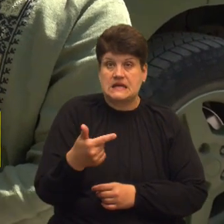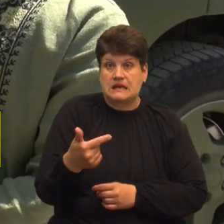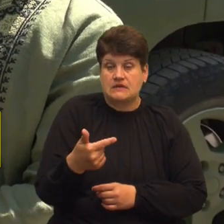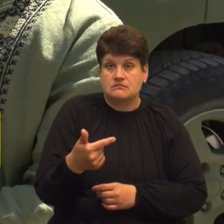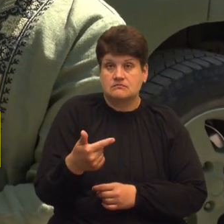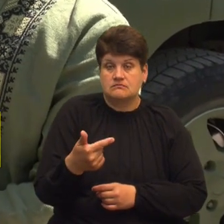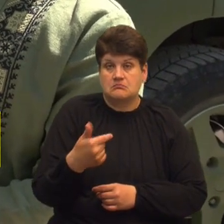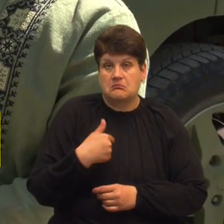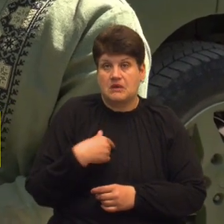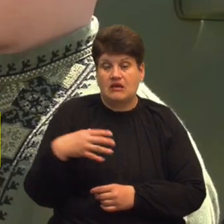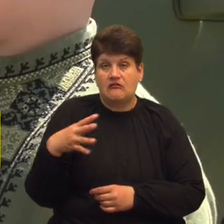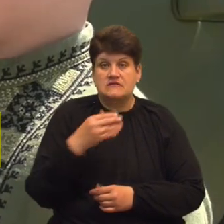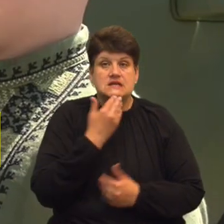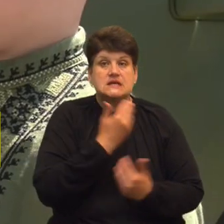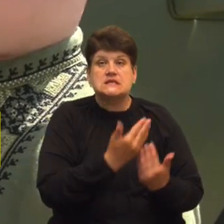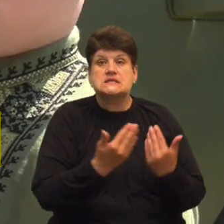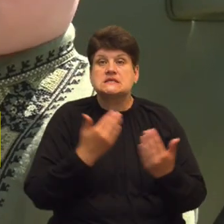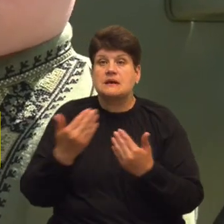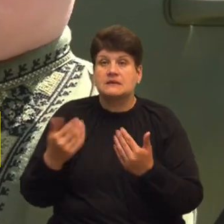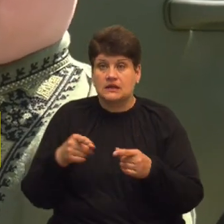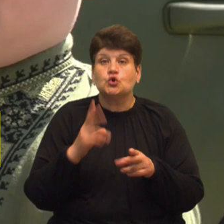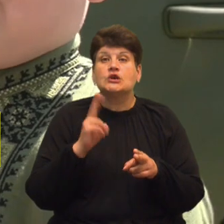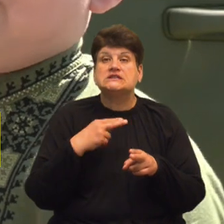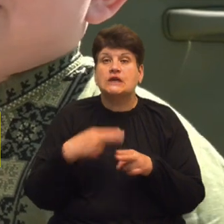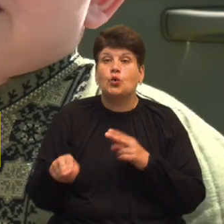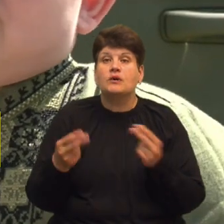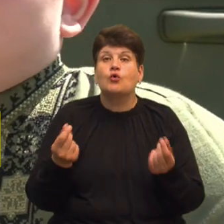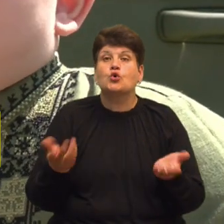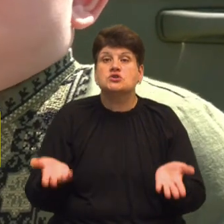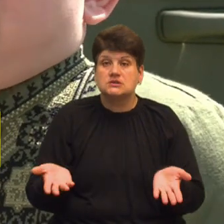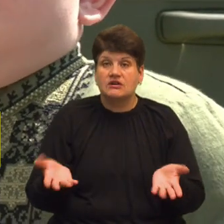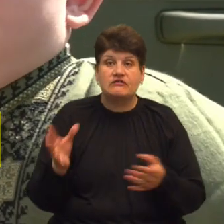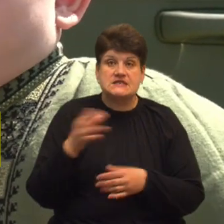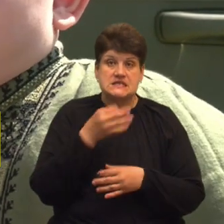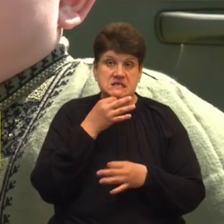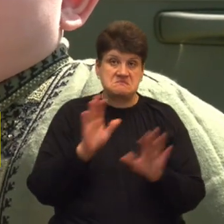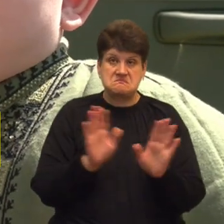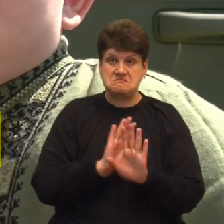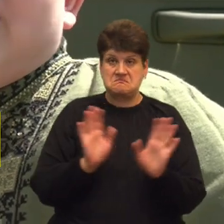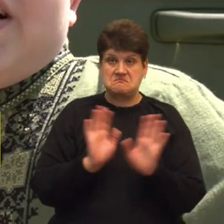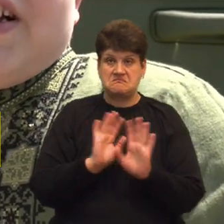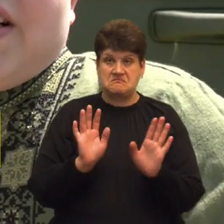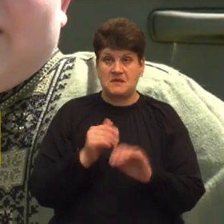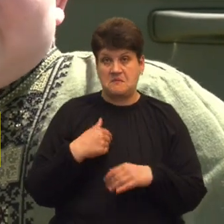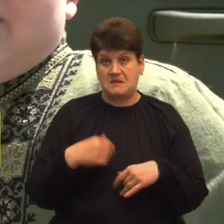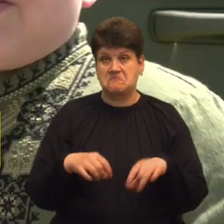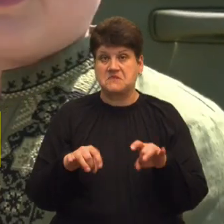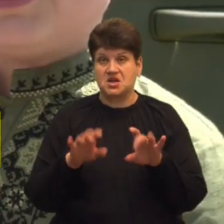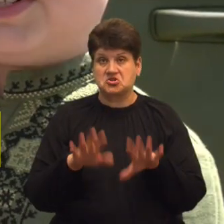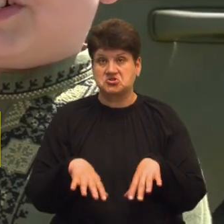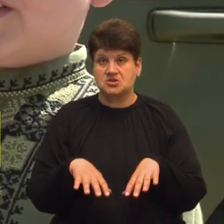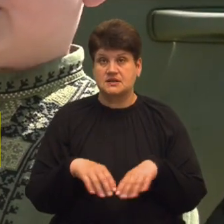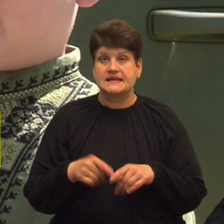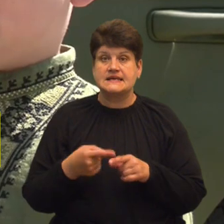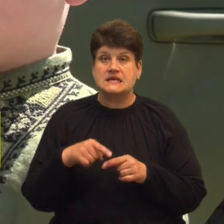всіх запитали, ви закупили гроші чи ні. Всі сказали ні. І ми рішили ці